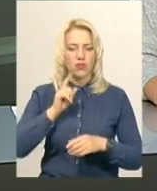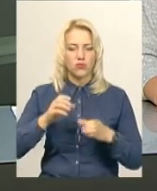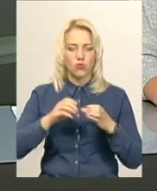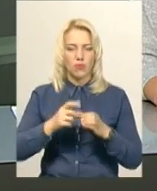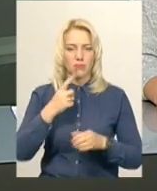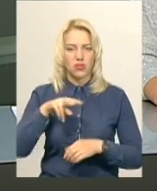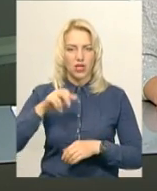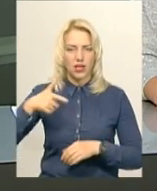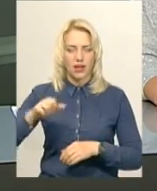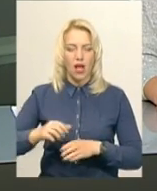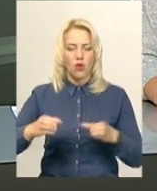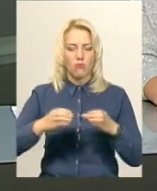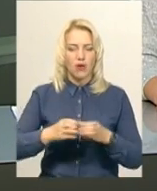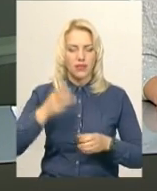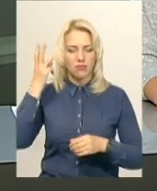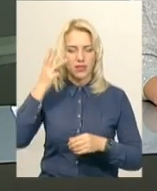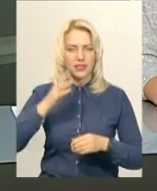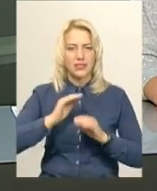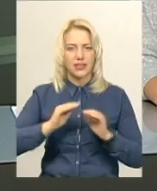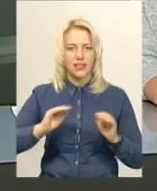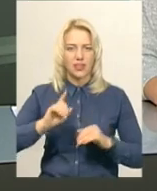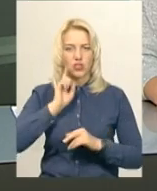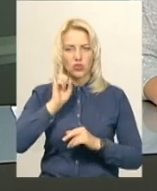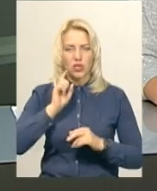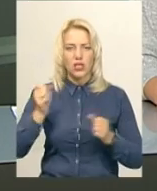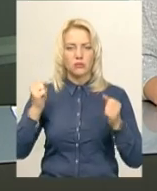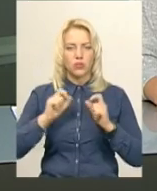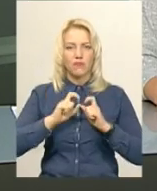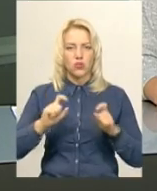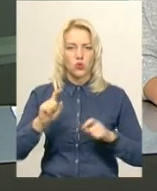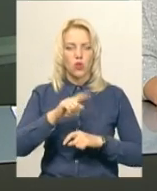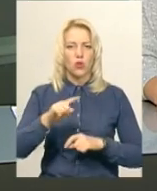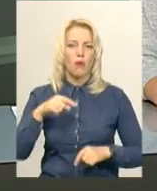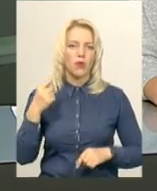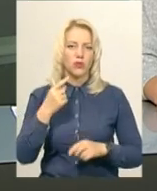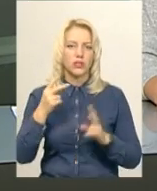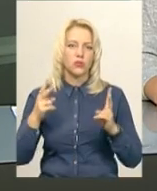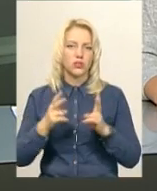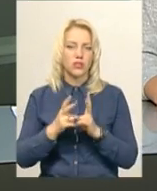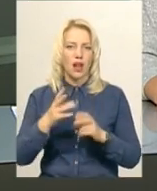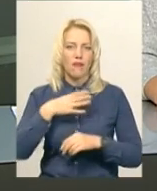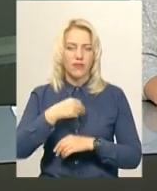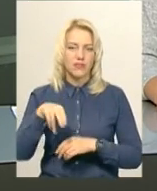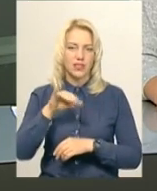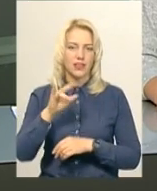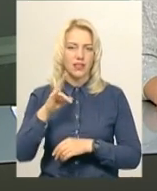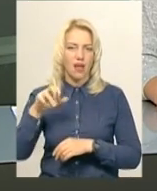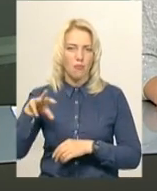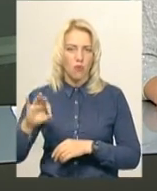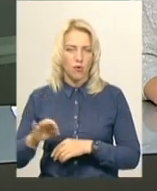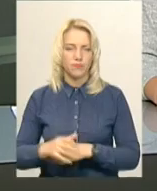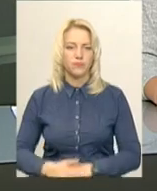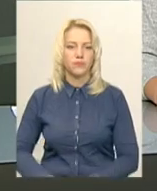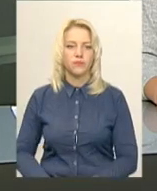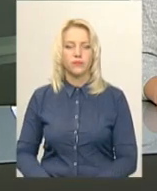Команда «Хмельницька дитячо-юнацька спортивна школа номер один Ю-15» зустрічалася із львівським «Динамо». Подробиці у сюжеті.